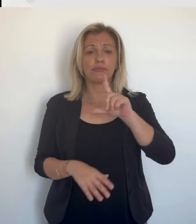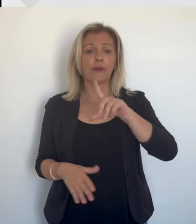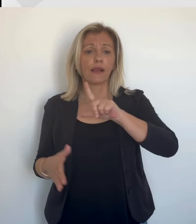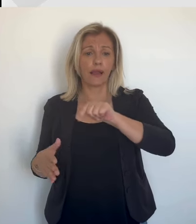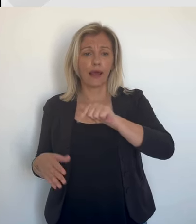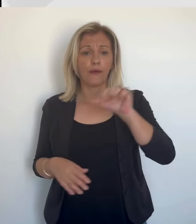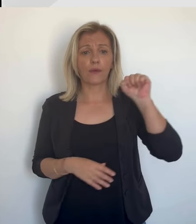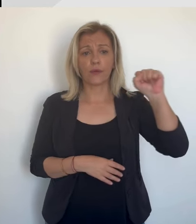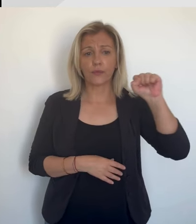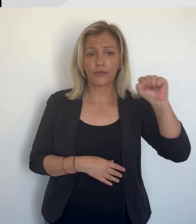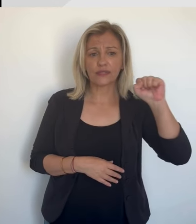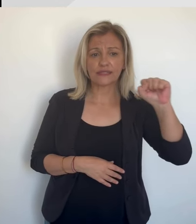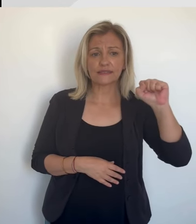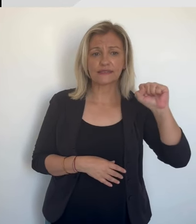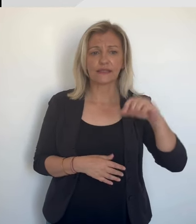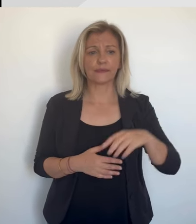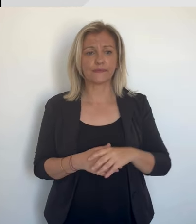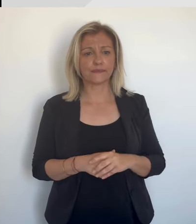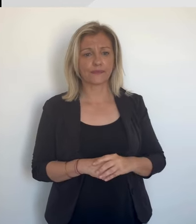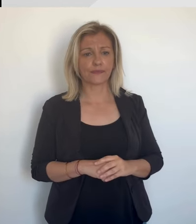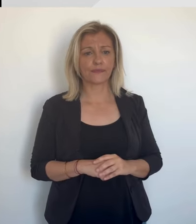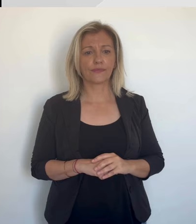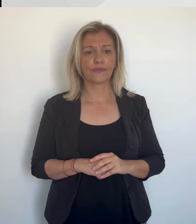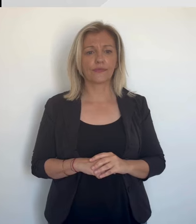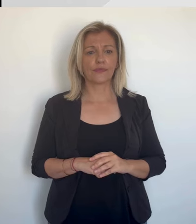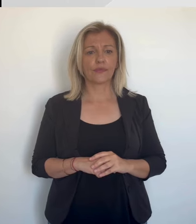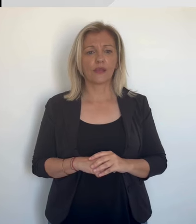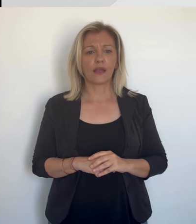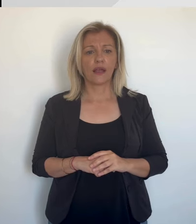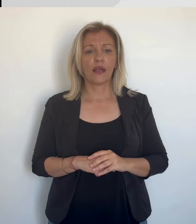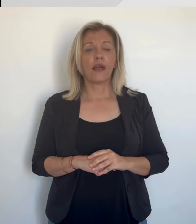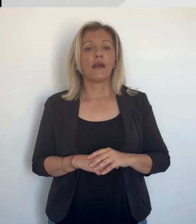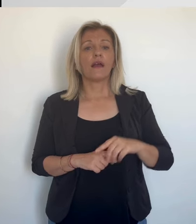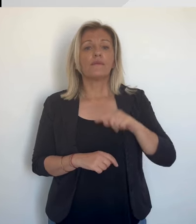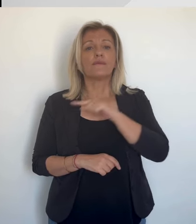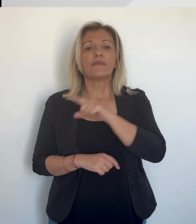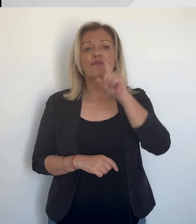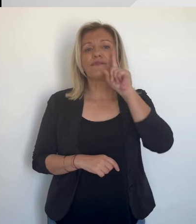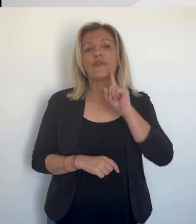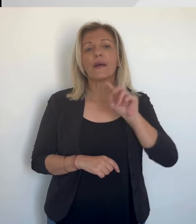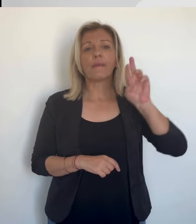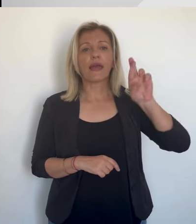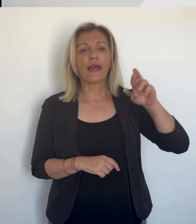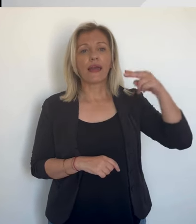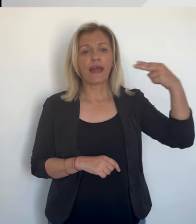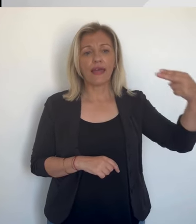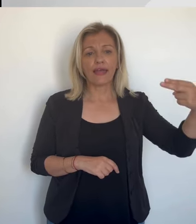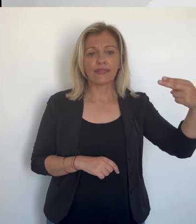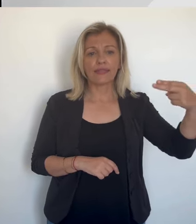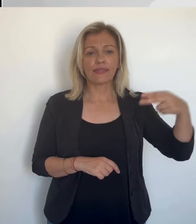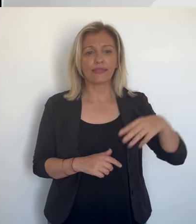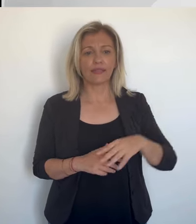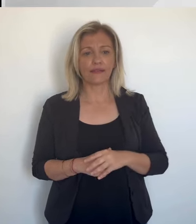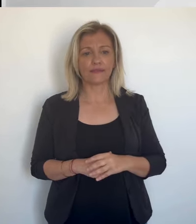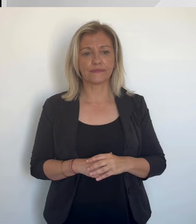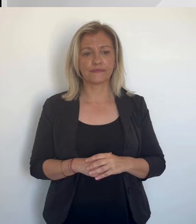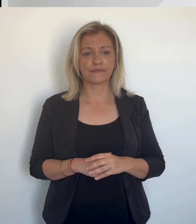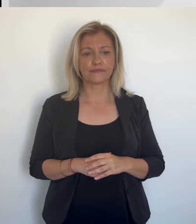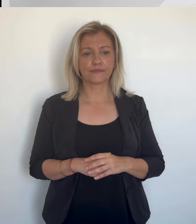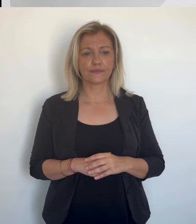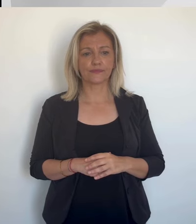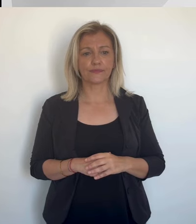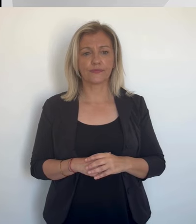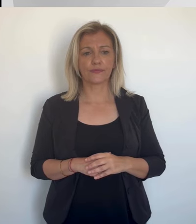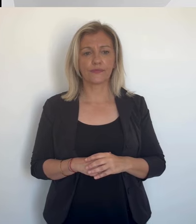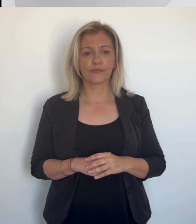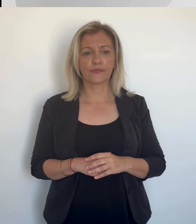le communiste Marc-Antoine Leroy sera le porte-bannière du nouveau Front populaire et où, de l'autre côté de l'échiquier politique, Ariane Nathalie du